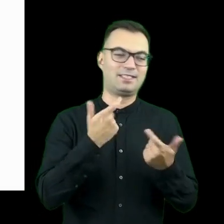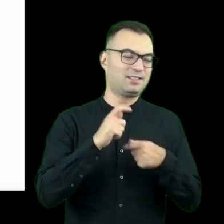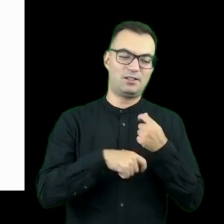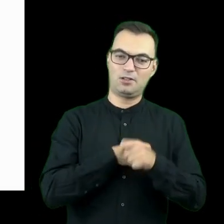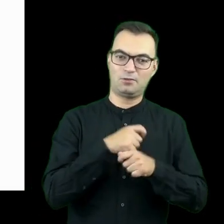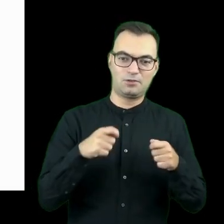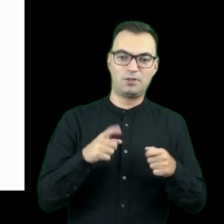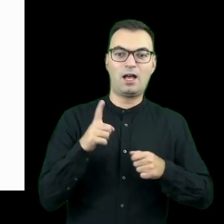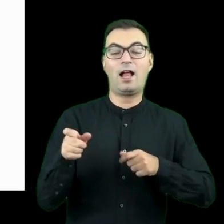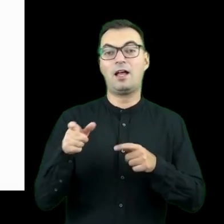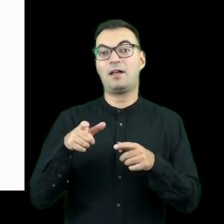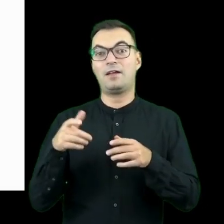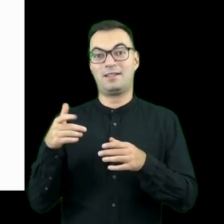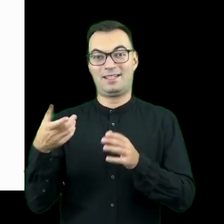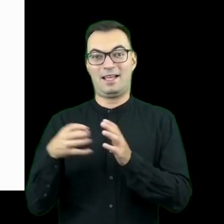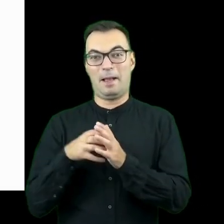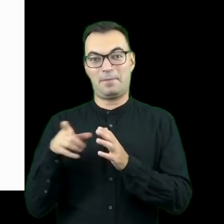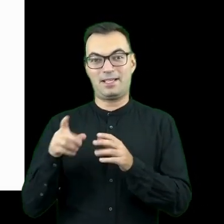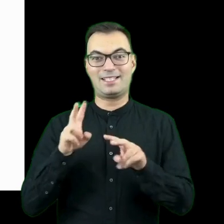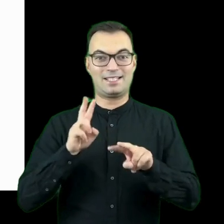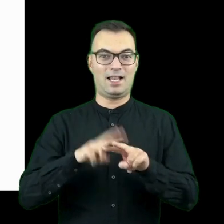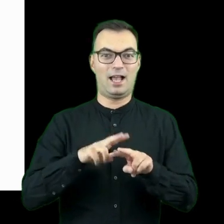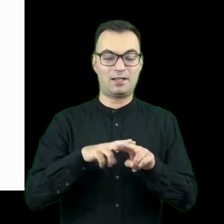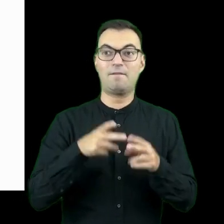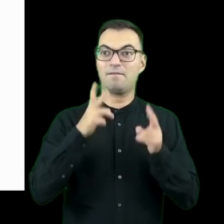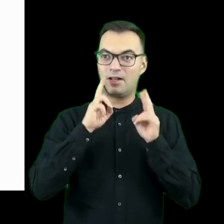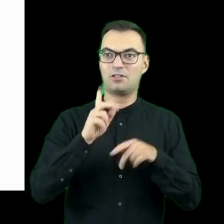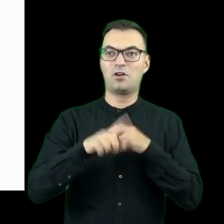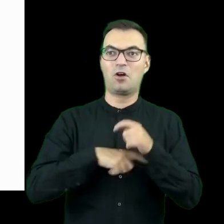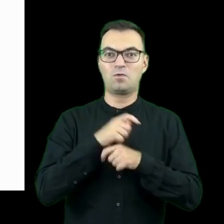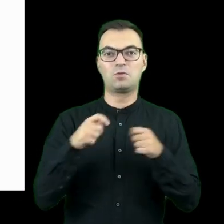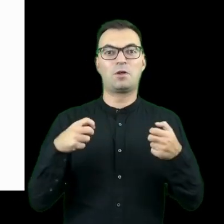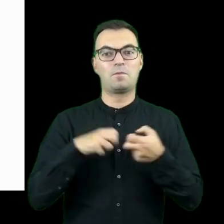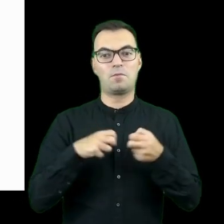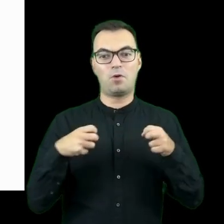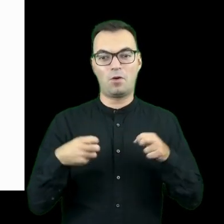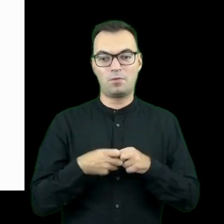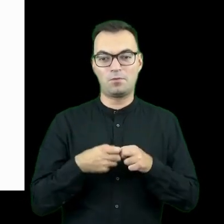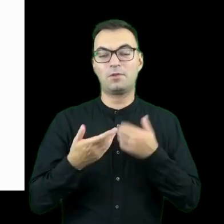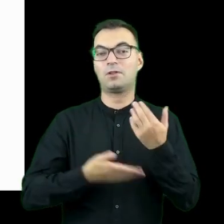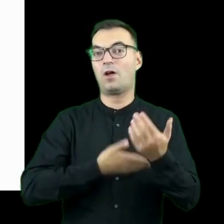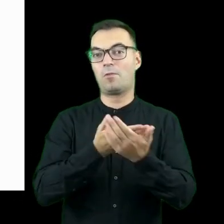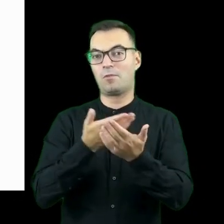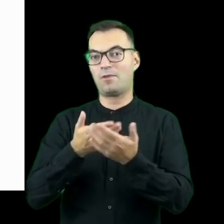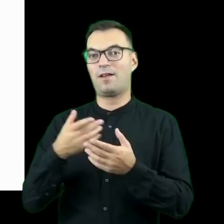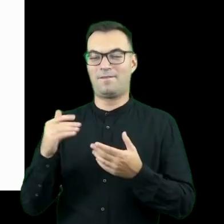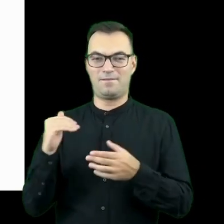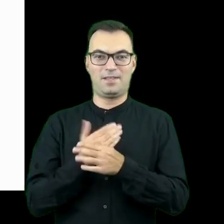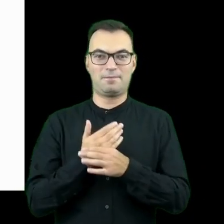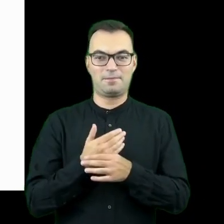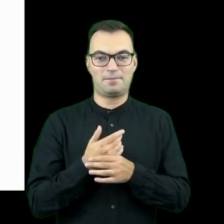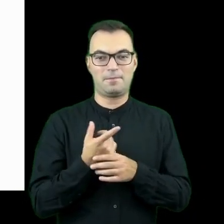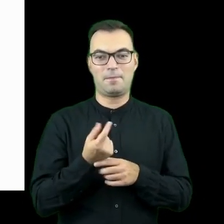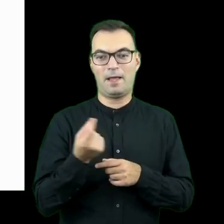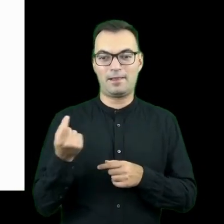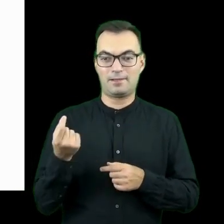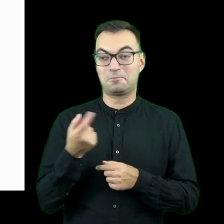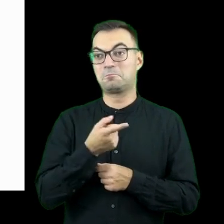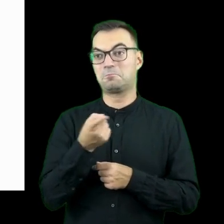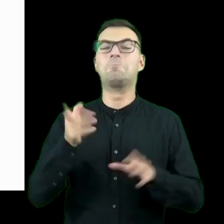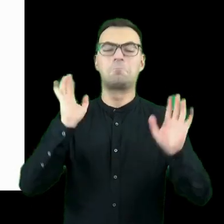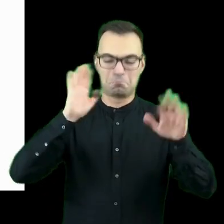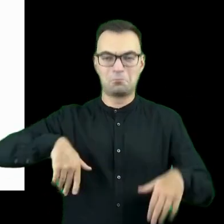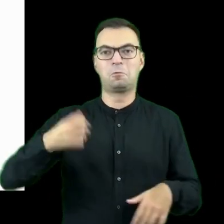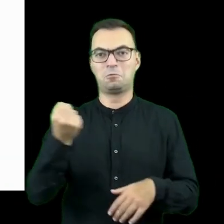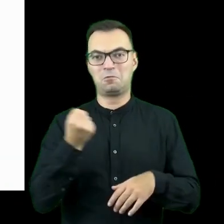problemu, natomiast rzeczywiście tym komunikatorem zaadresowali jakiś konkretny problem, zaoferowali go firmom partnerskim, te firmy zaczęły